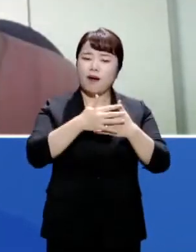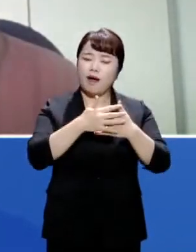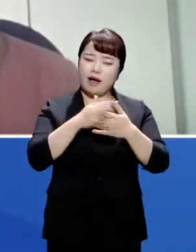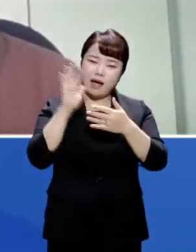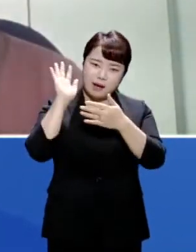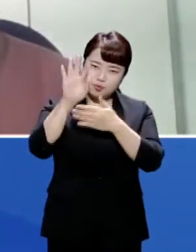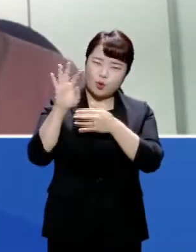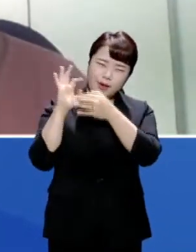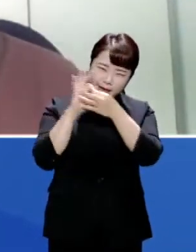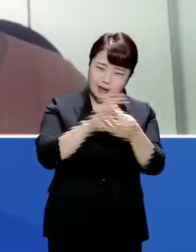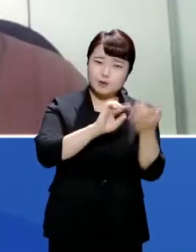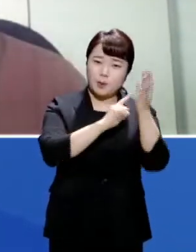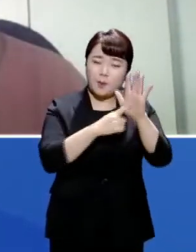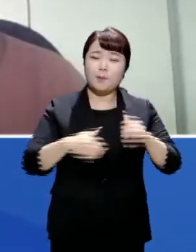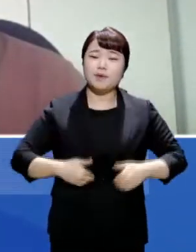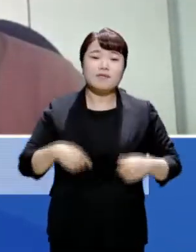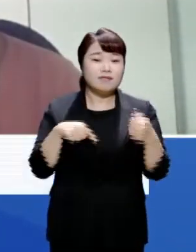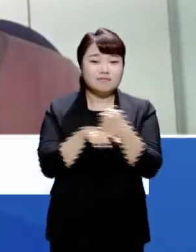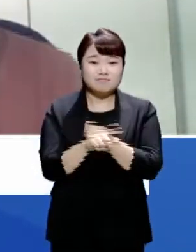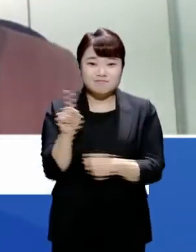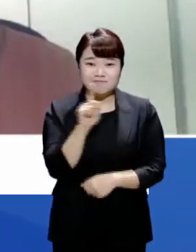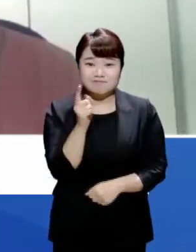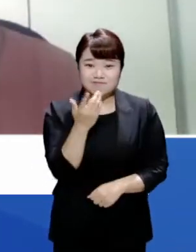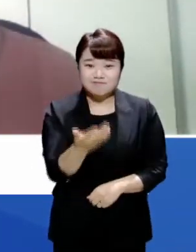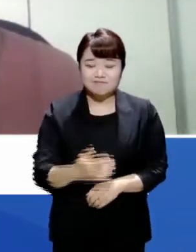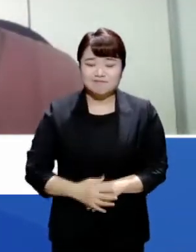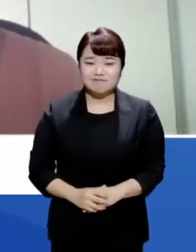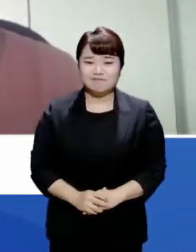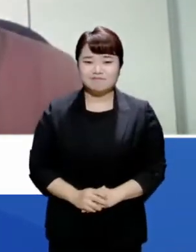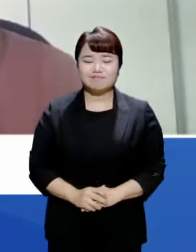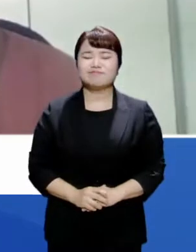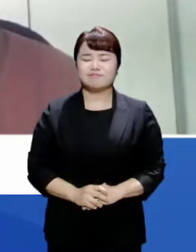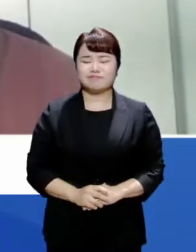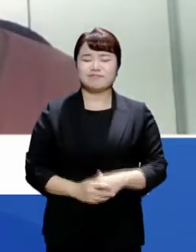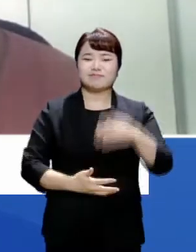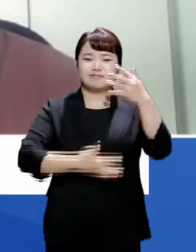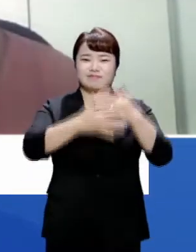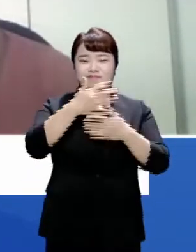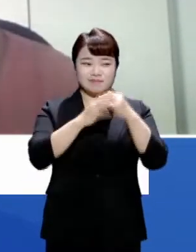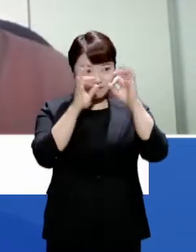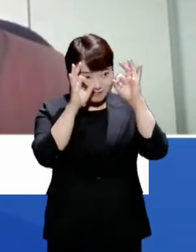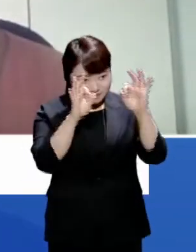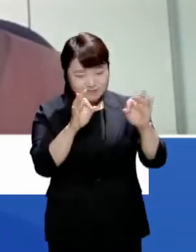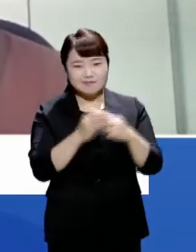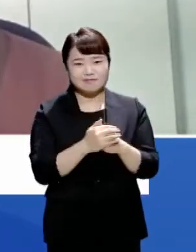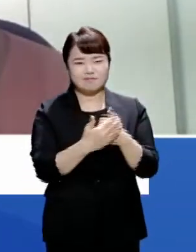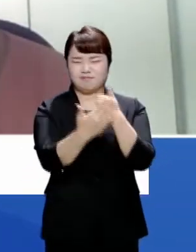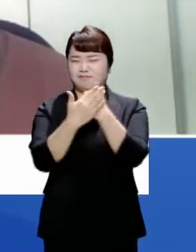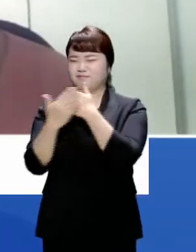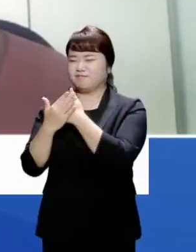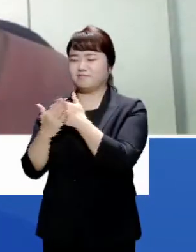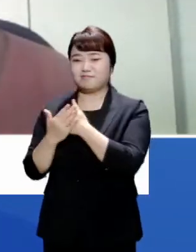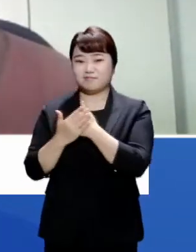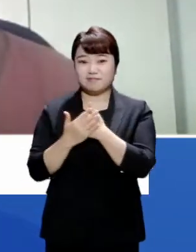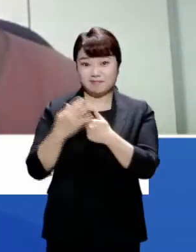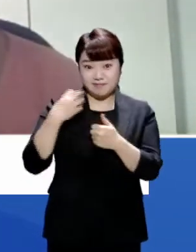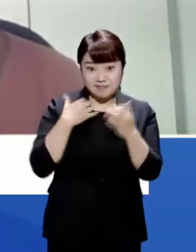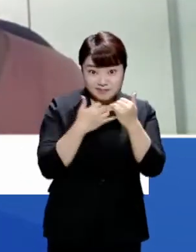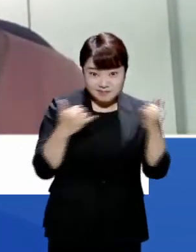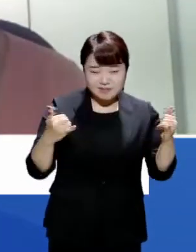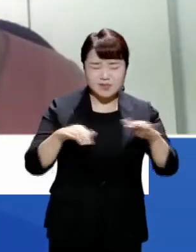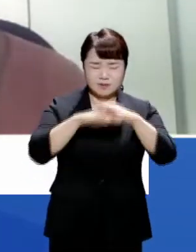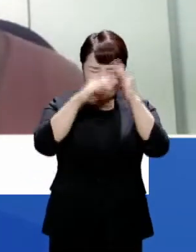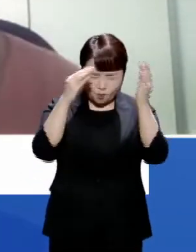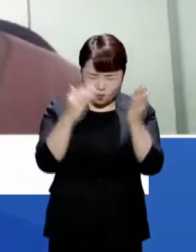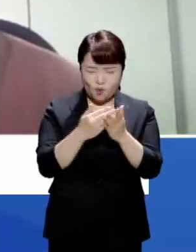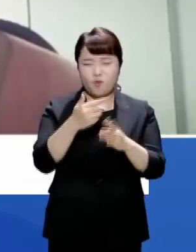상영돼야 한다고 보시는지요? 네. 먼저 영화를 봐주시고 많은 지지를 해주신 관객 여러분들께